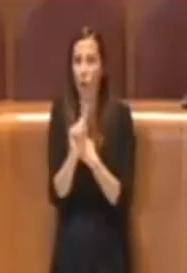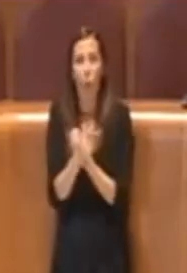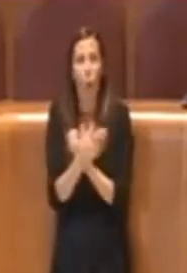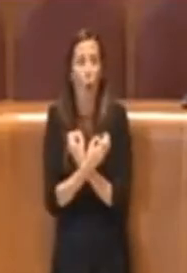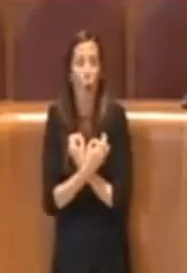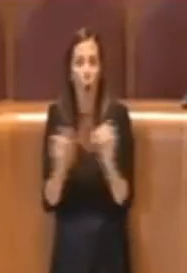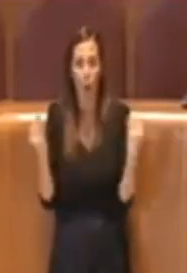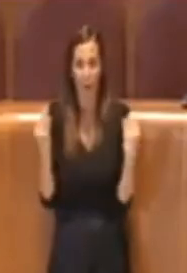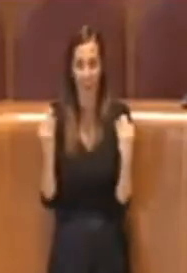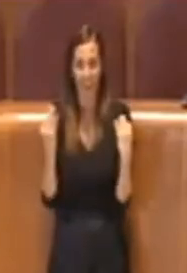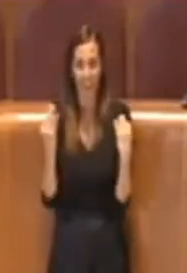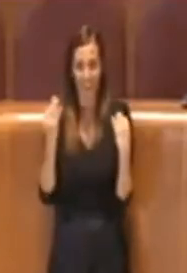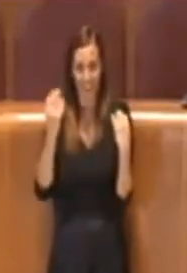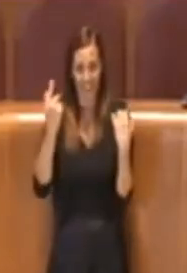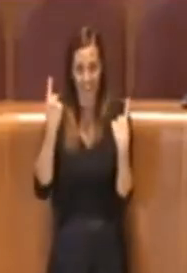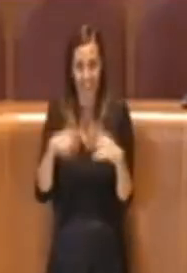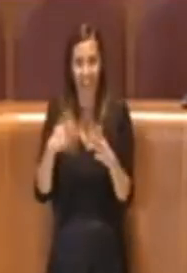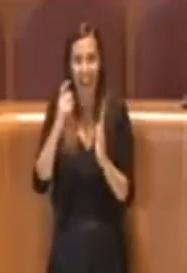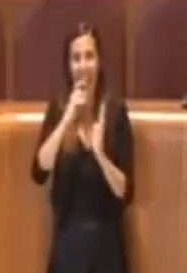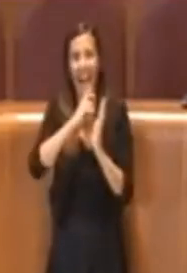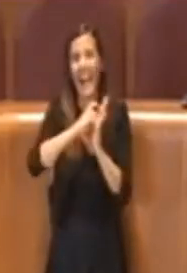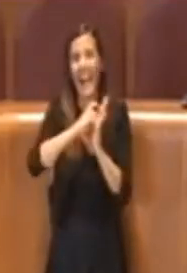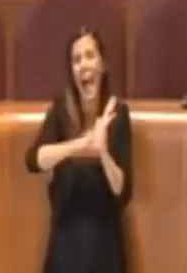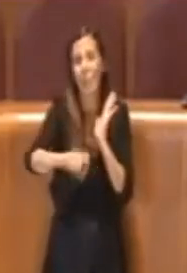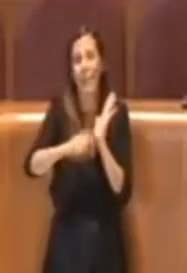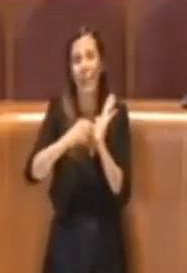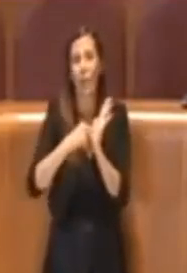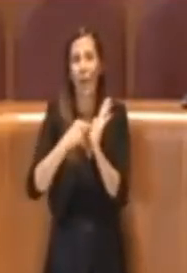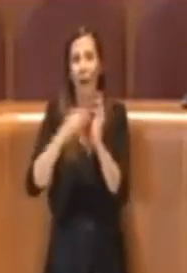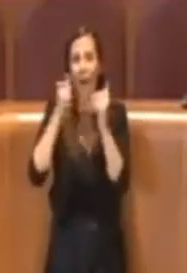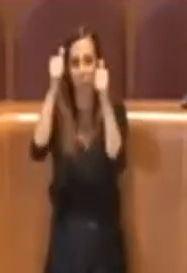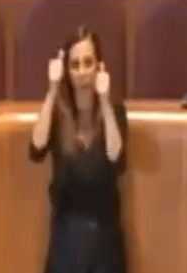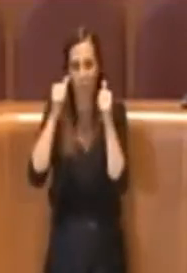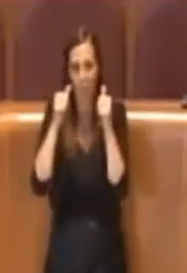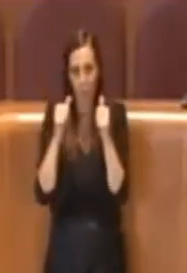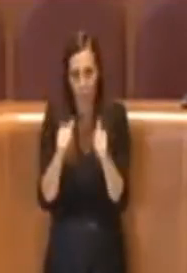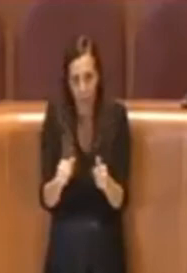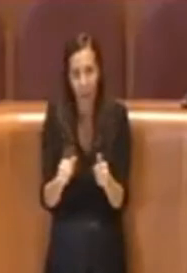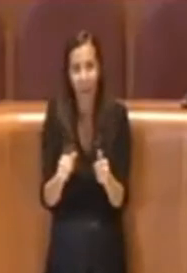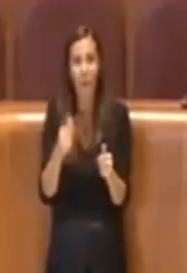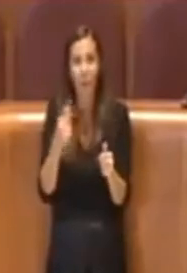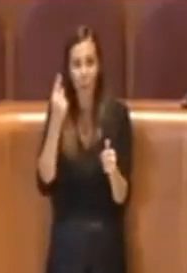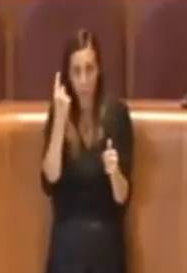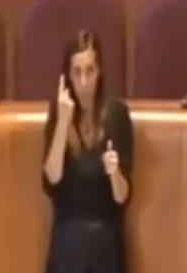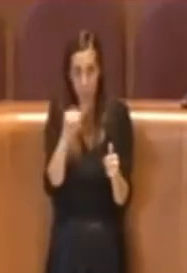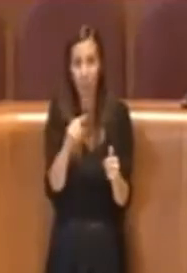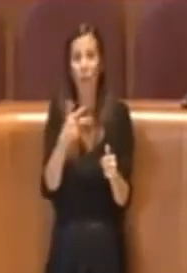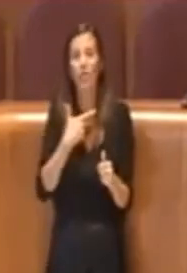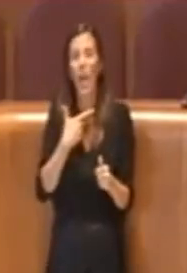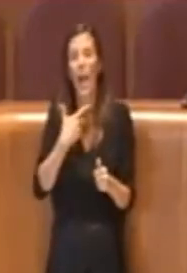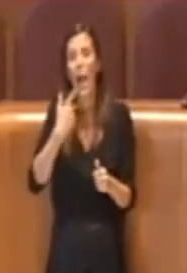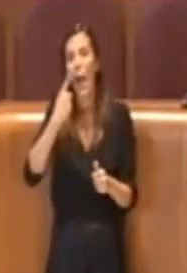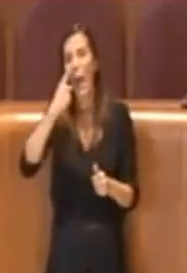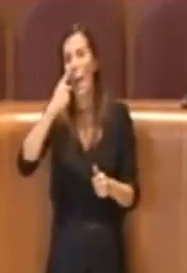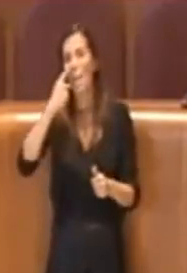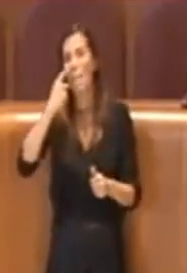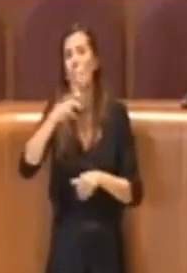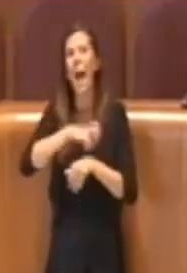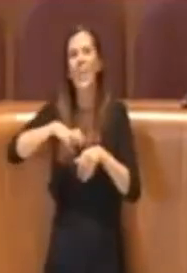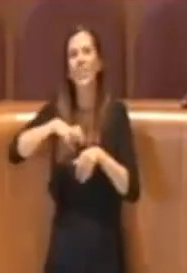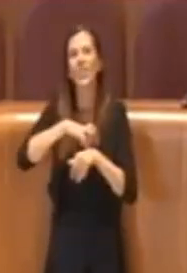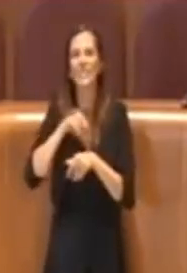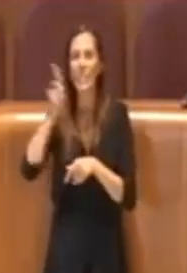del capitolato dell'appalto, su quello sta indagando la magistratura per cui facciamo andare avanti